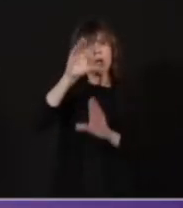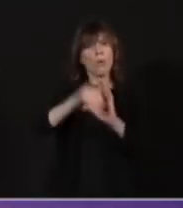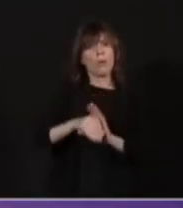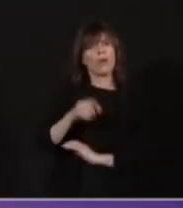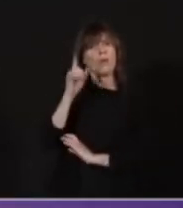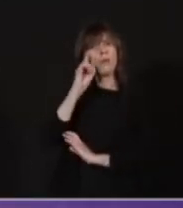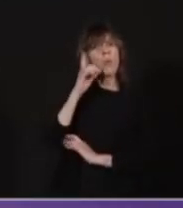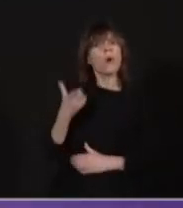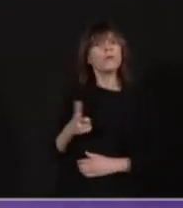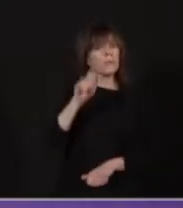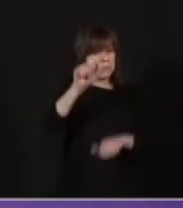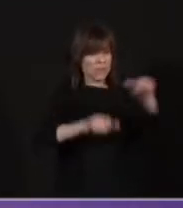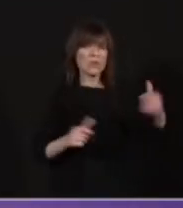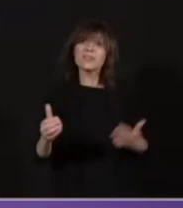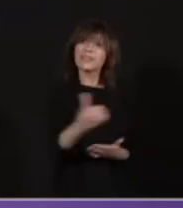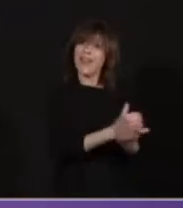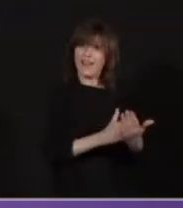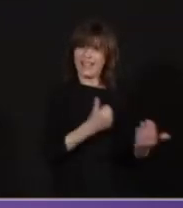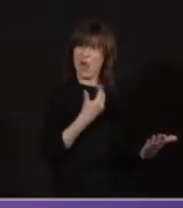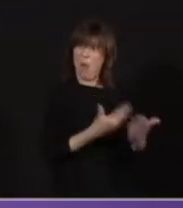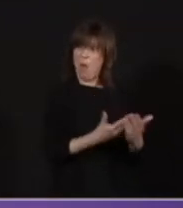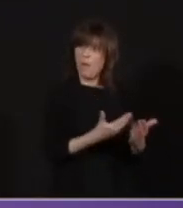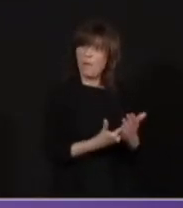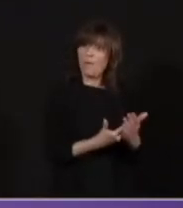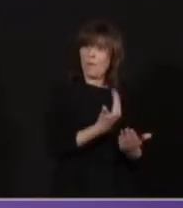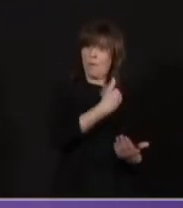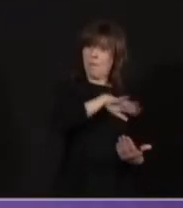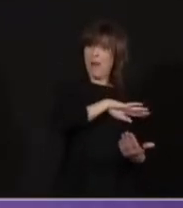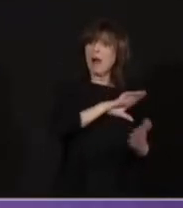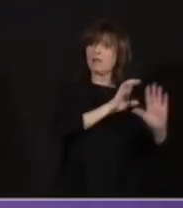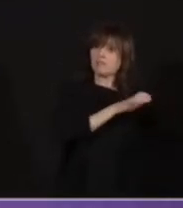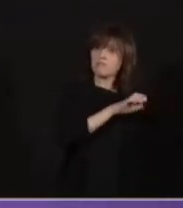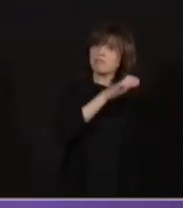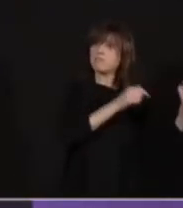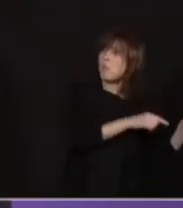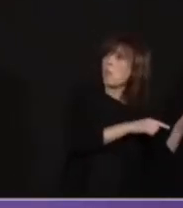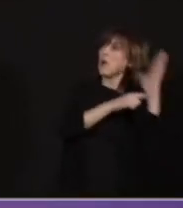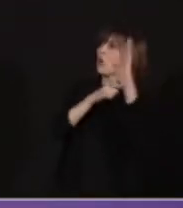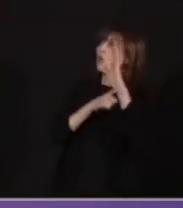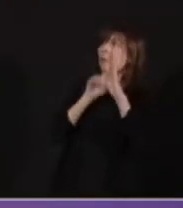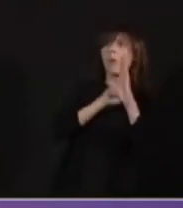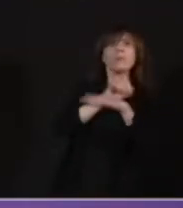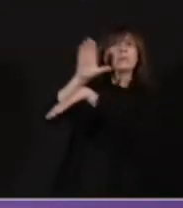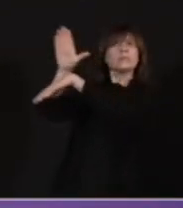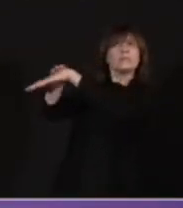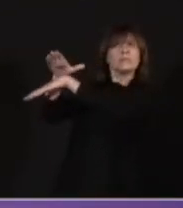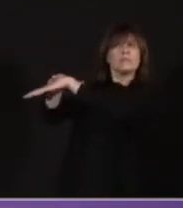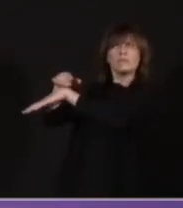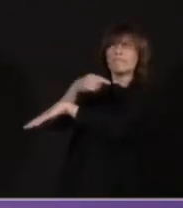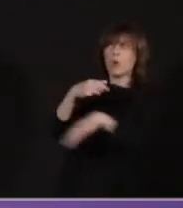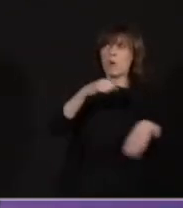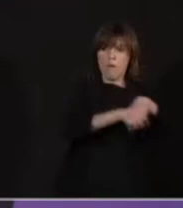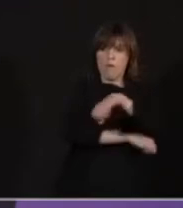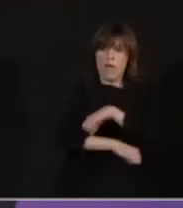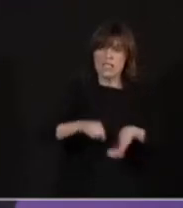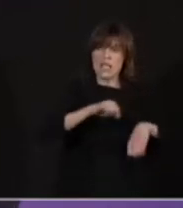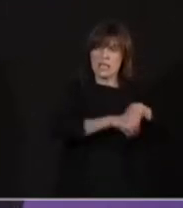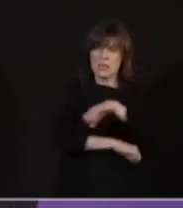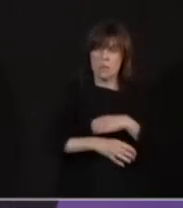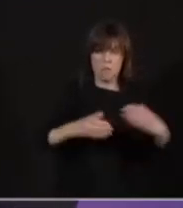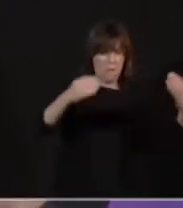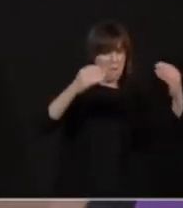que les travailleuses et les travailleurs au travers des instances de représentation peuvent alerter quand l'organisation du travail est toxique,